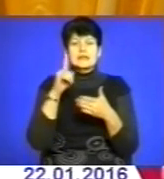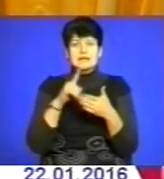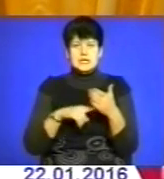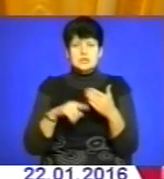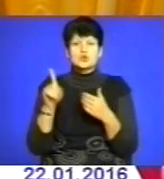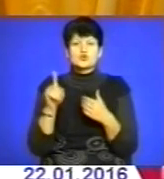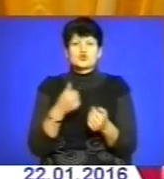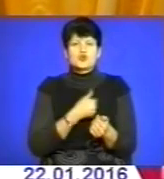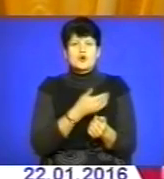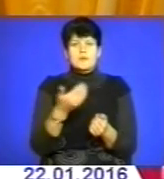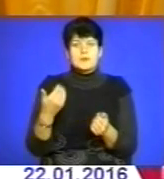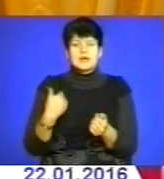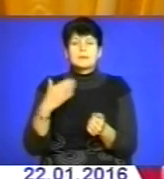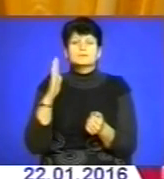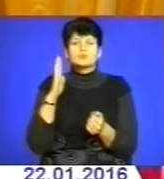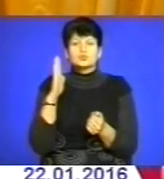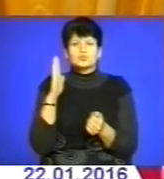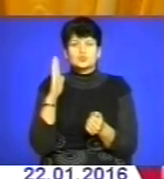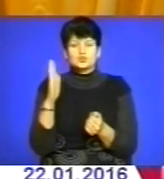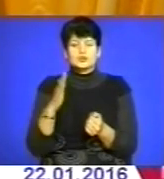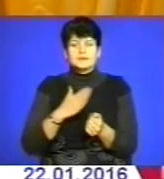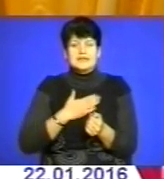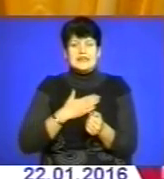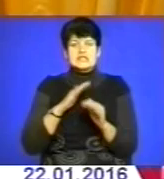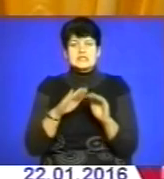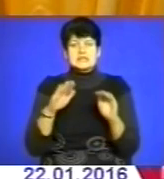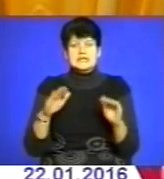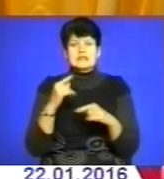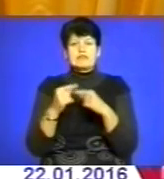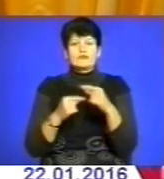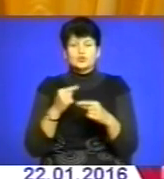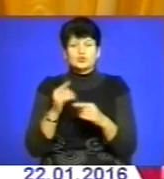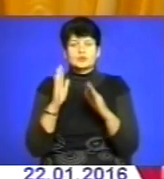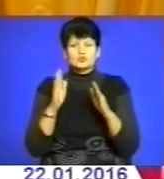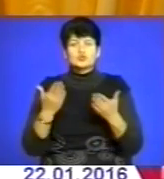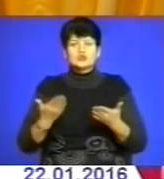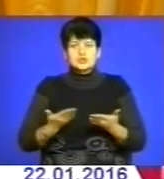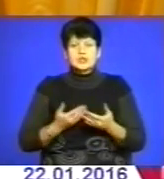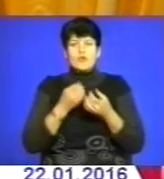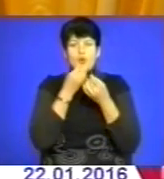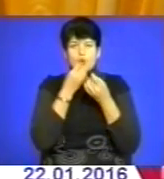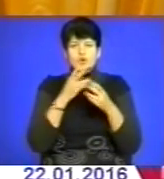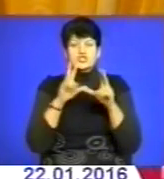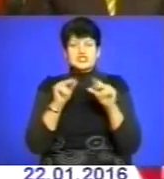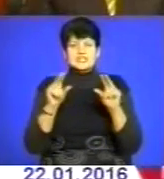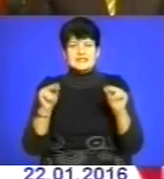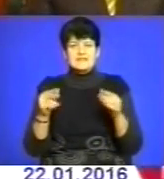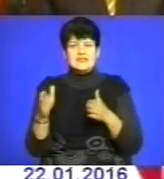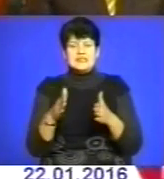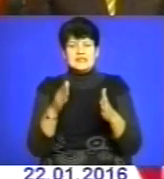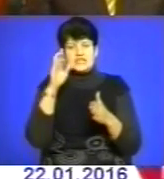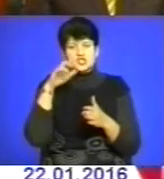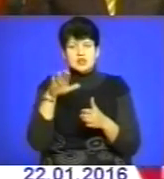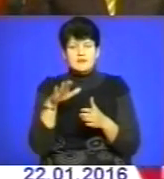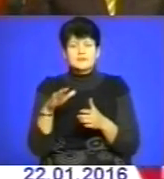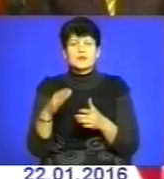будемо, наші діти, внуки, правники будуть жити в хорошій, щасливій державі. У день злуки